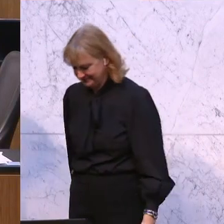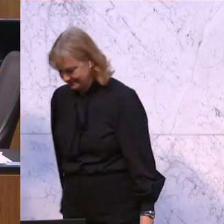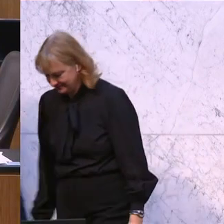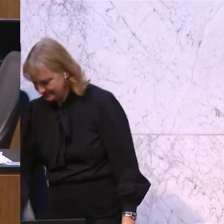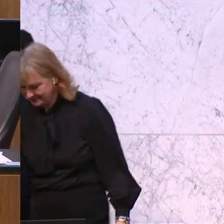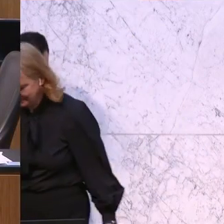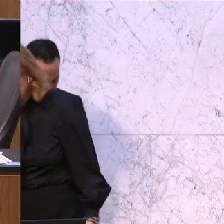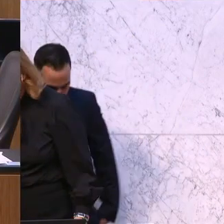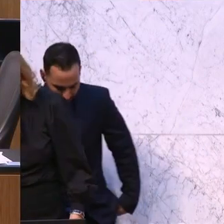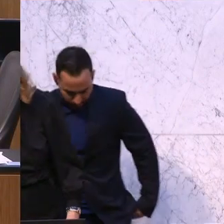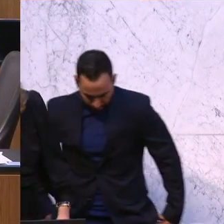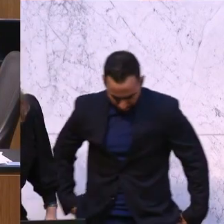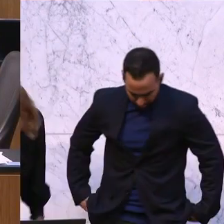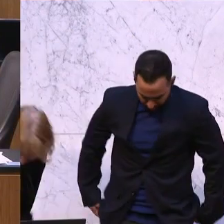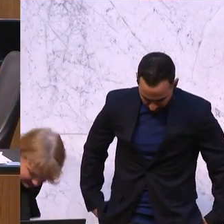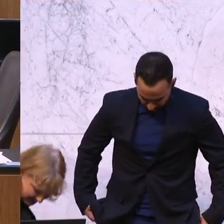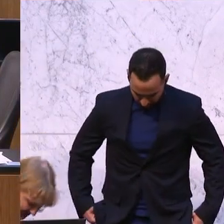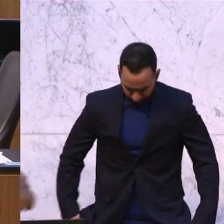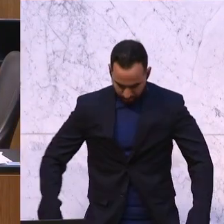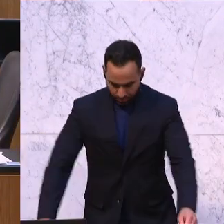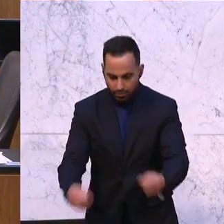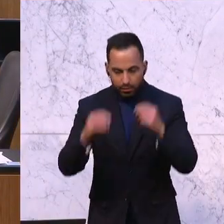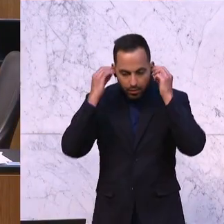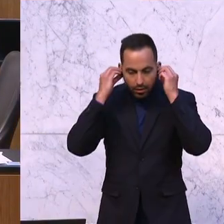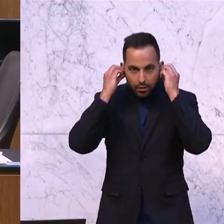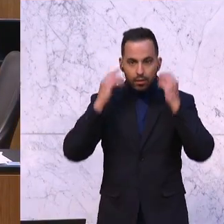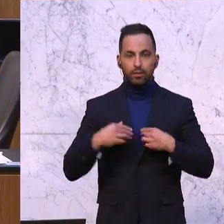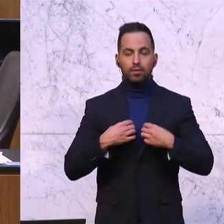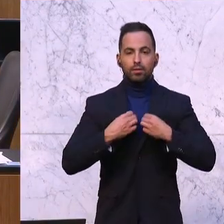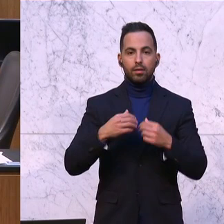Nächste Rednerin, Frau Abgeordnete Irene Neumann-Hartberger.